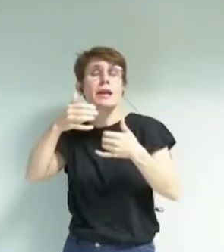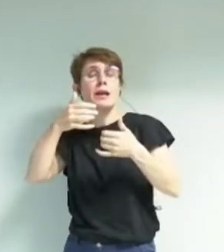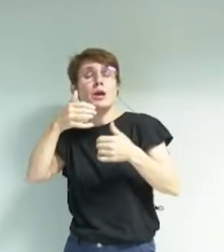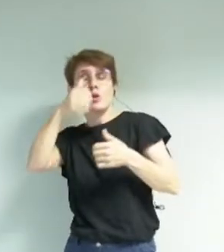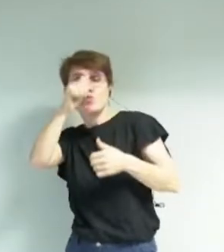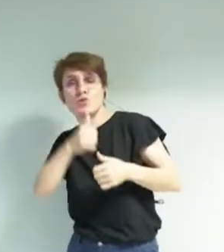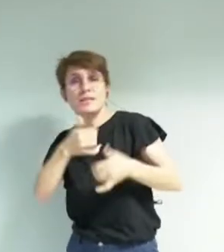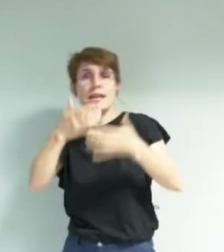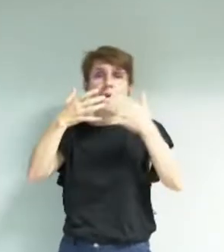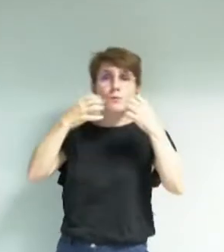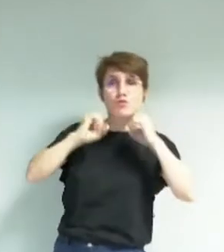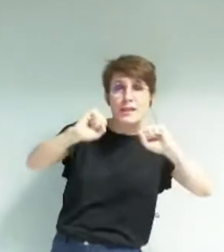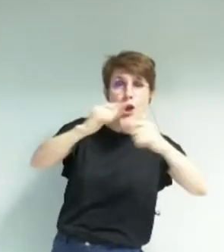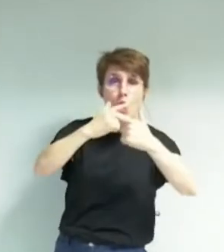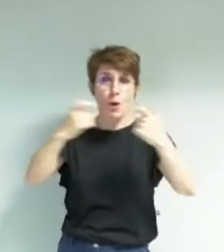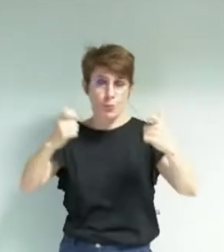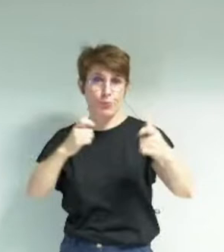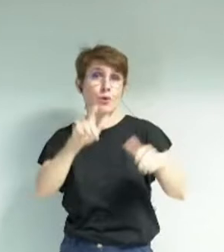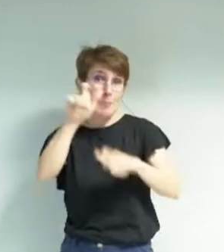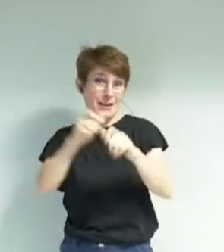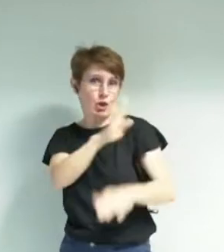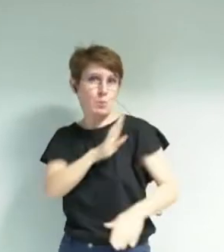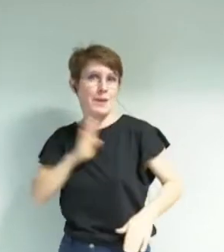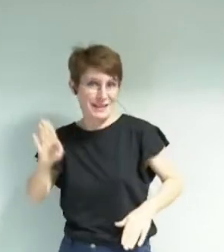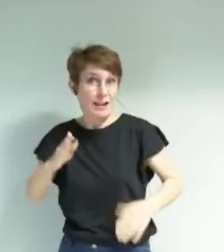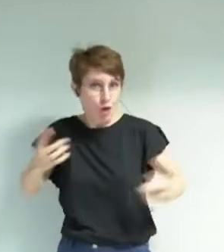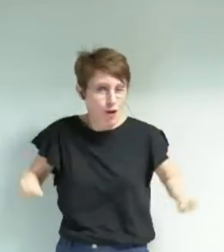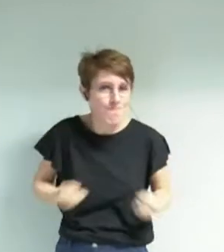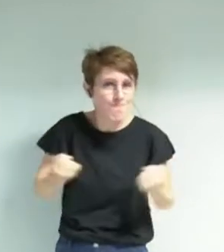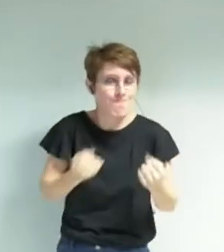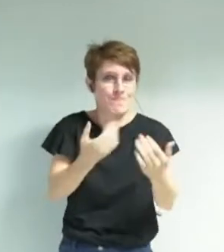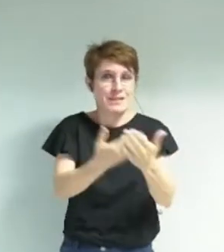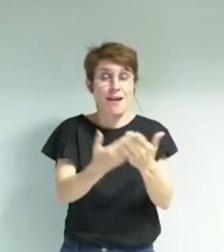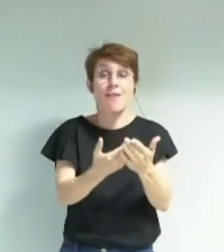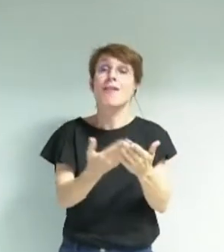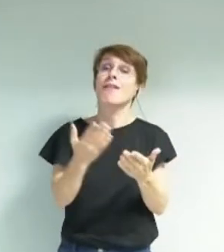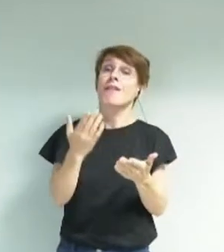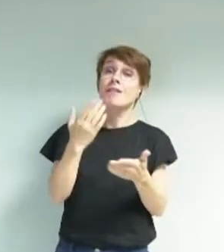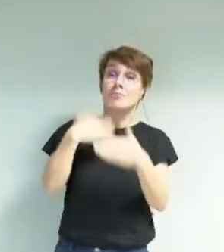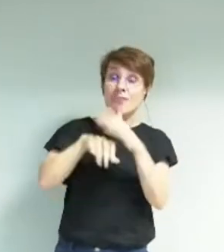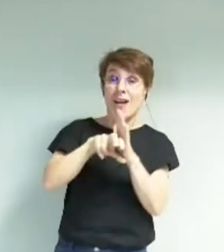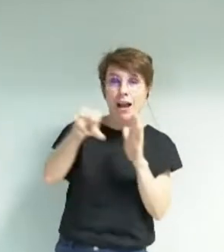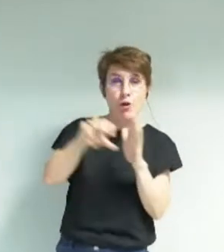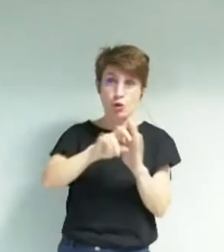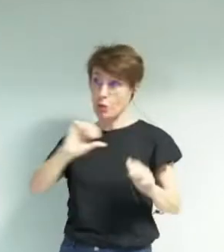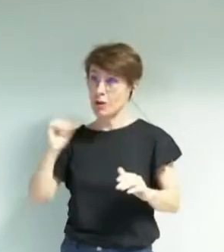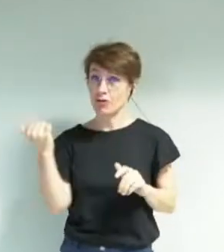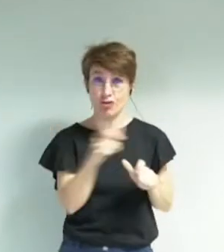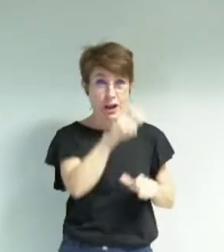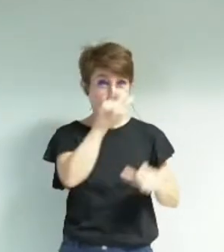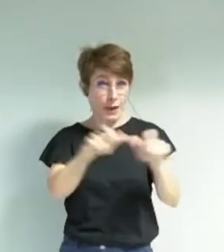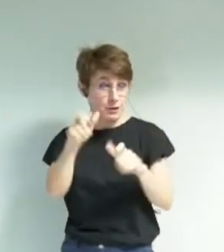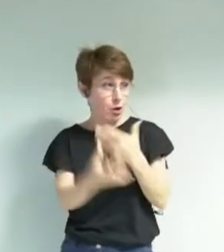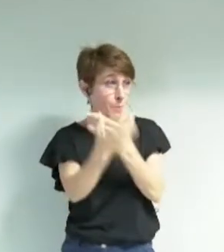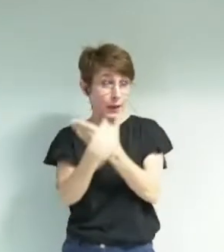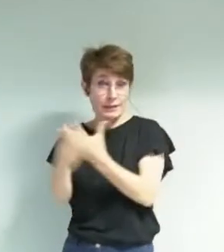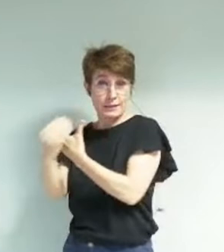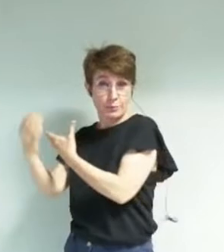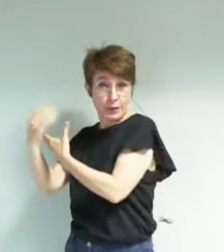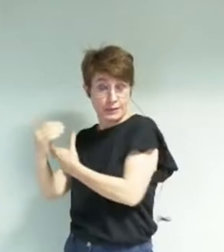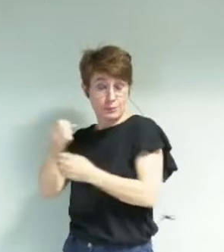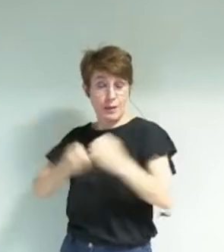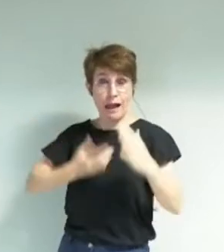intervenants, etc. A Grenoble, chaque acteur culturel demeure libre de sa création, de sa